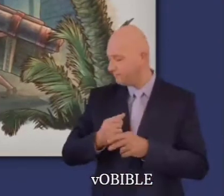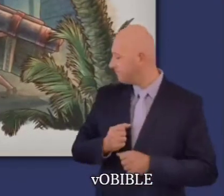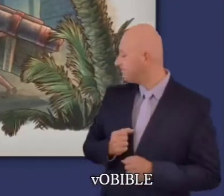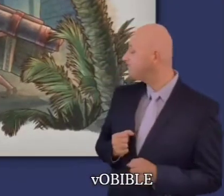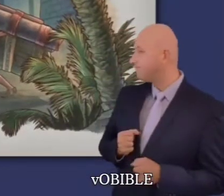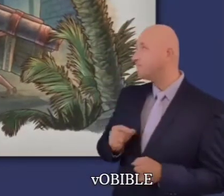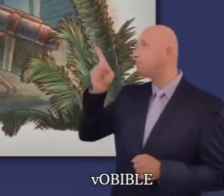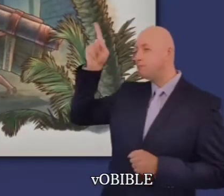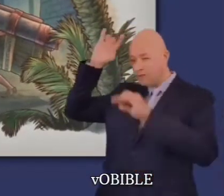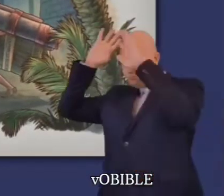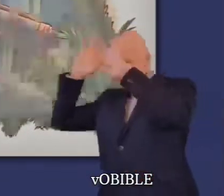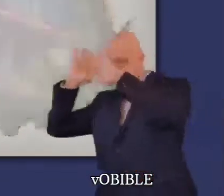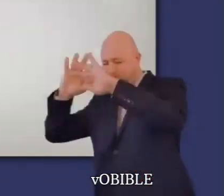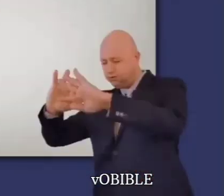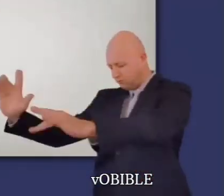physique extraordinaire.